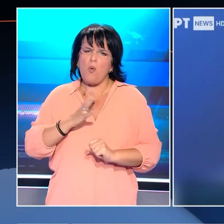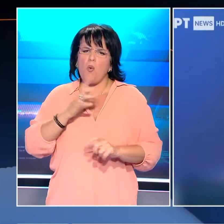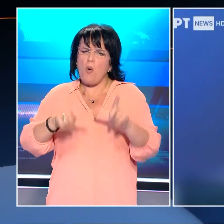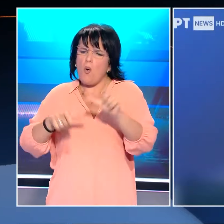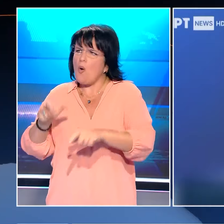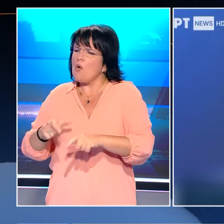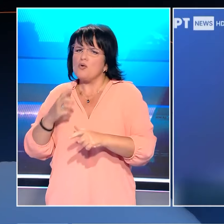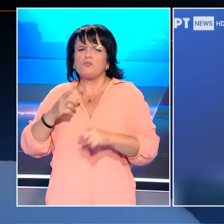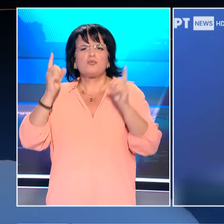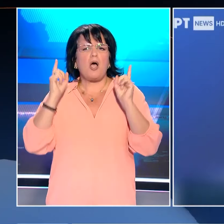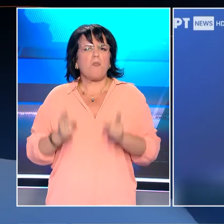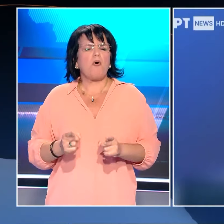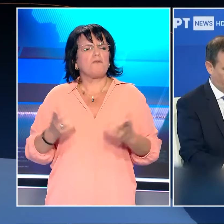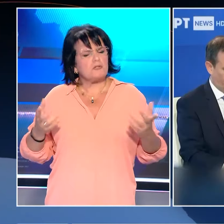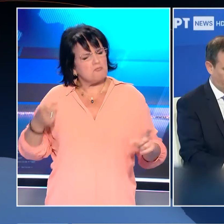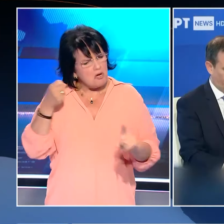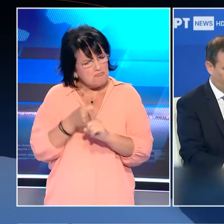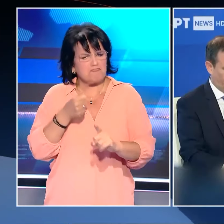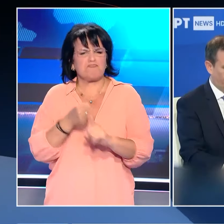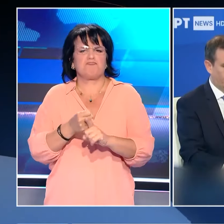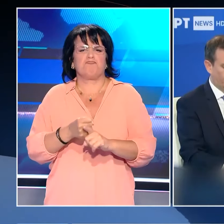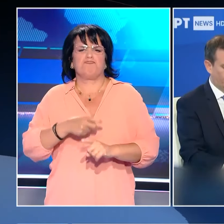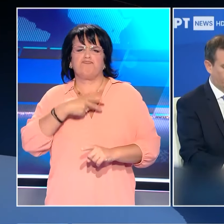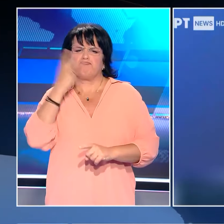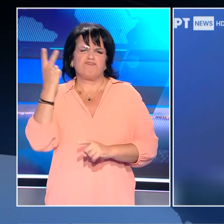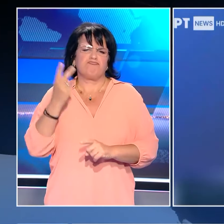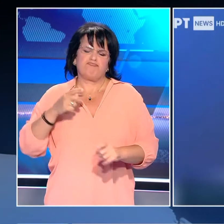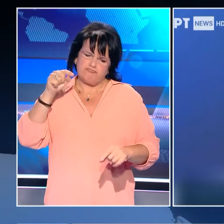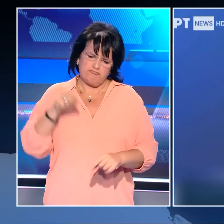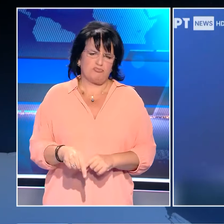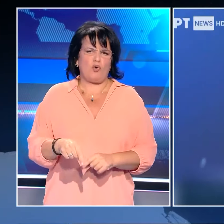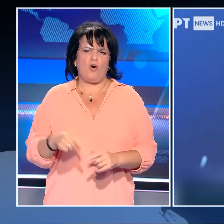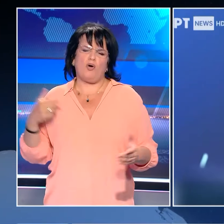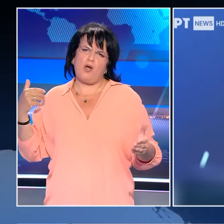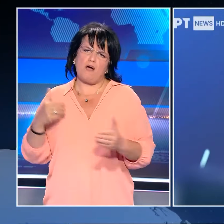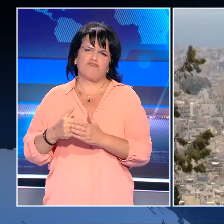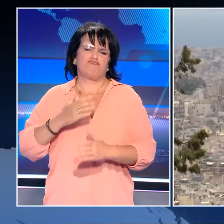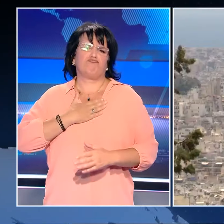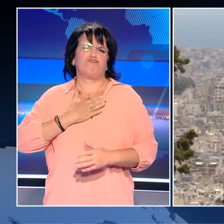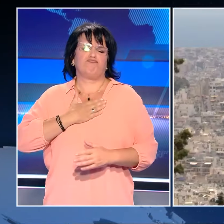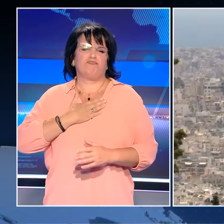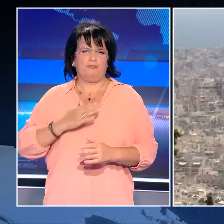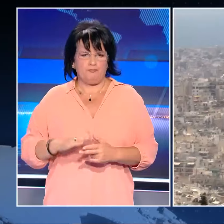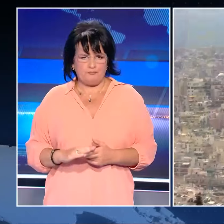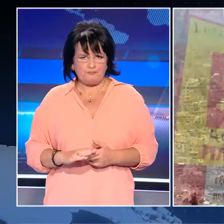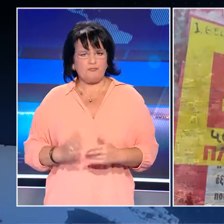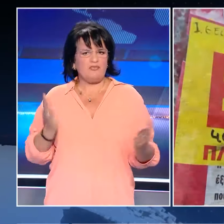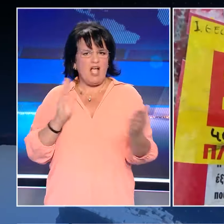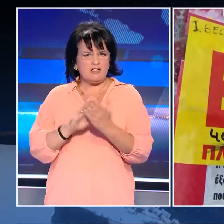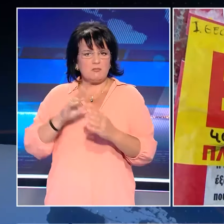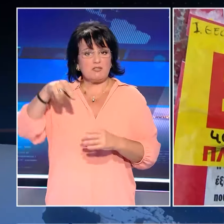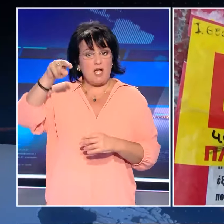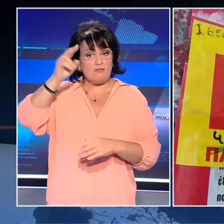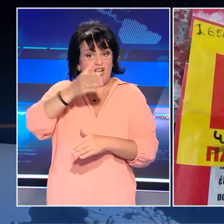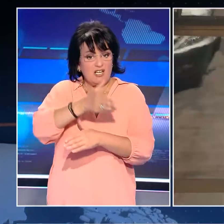πλέον έχει αποφασίσει να διεκδικήσει ένα σημαντικό του κομμάτι εδώ και τώρα αυτά που του ανήκουν. Για την αντιμετώπιση της εκρηκτικής